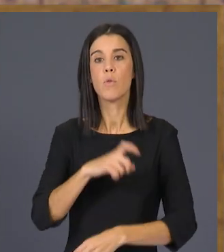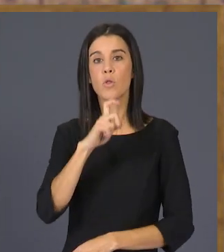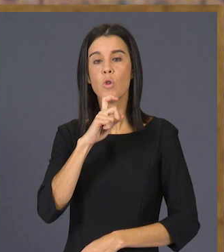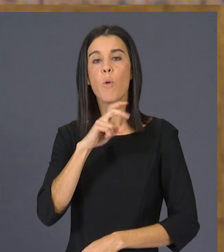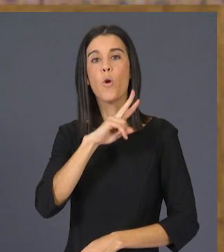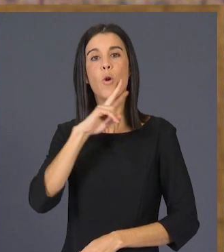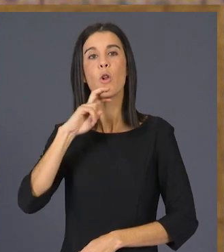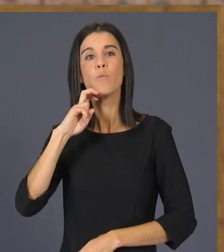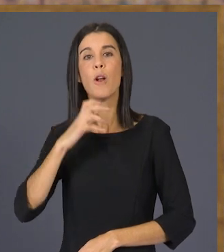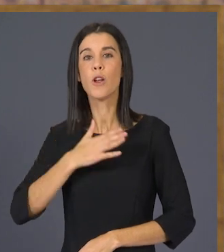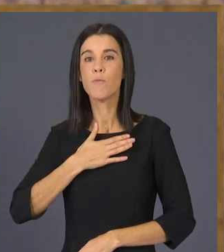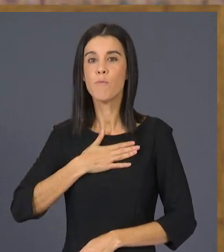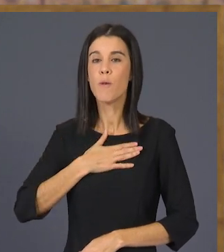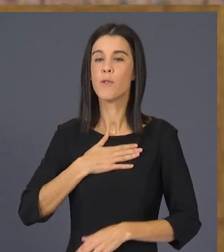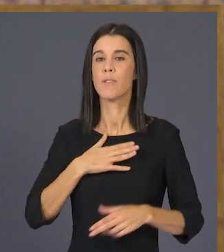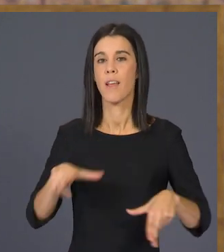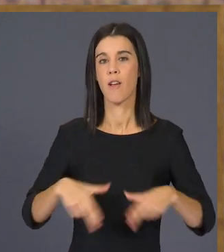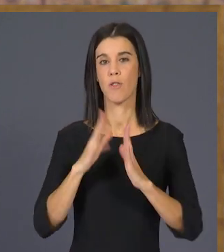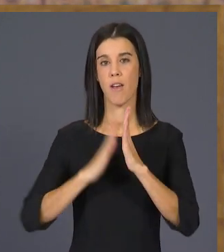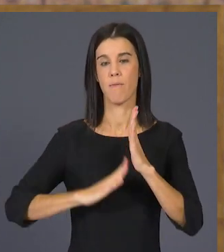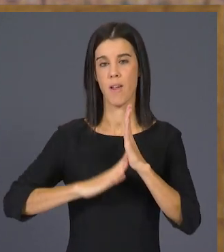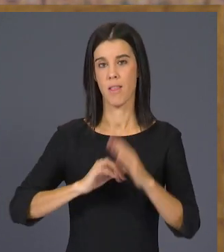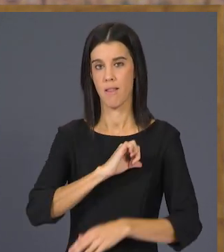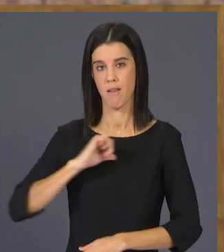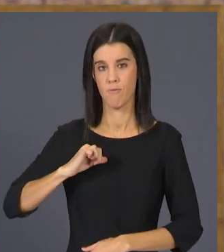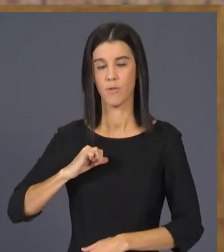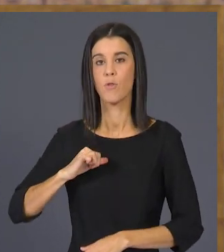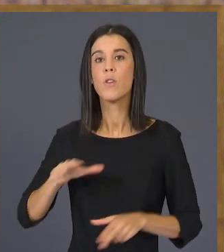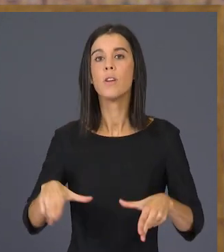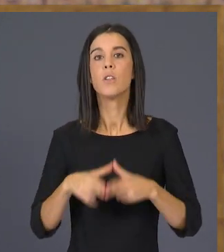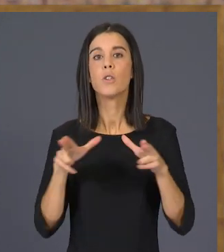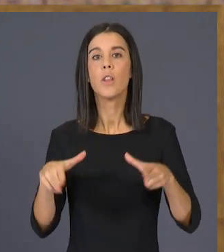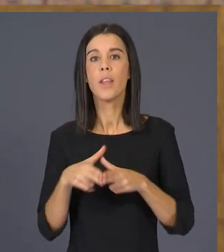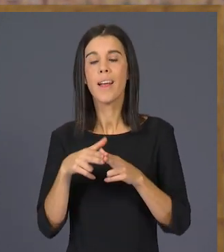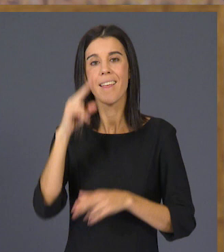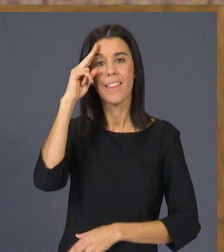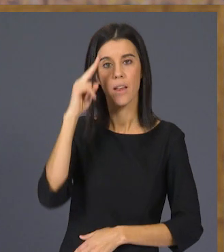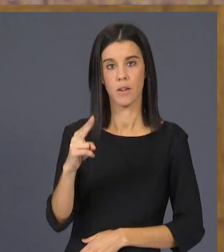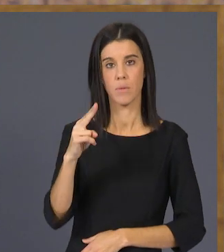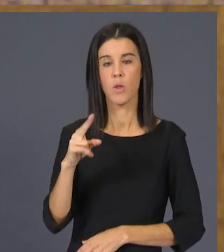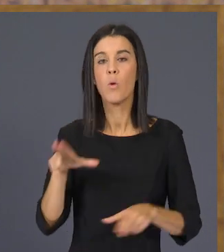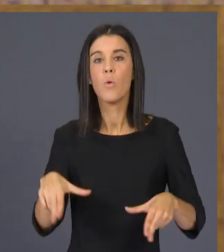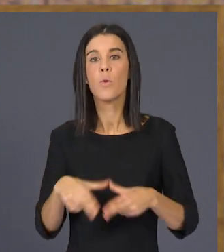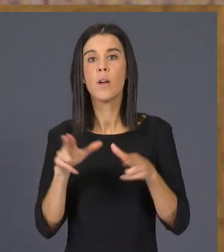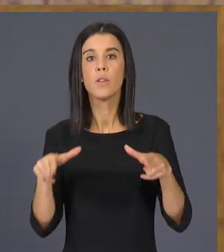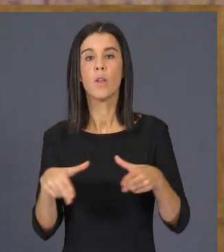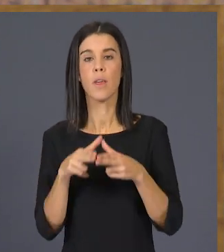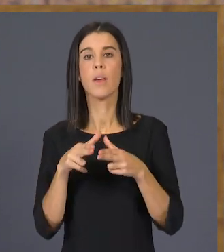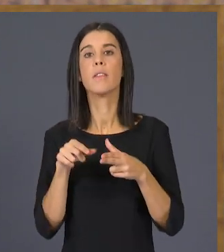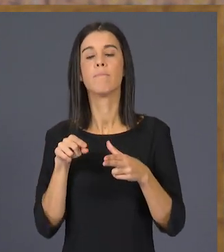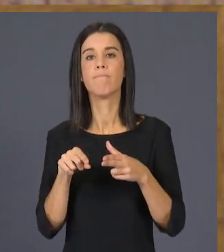els valors propis d'allò que és la societat valenciana, una societat de respecte, una societat